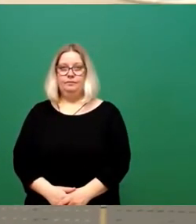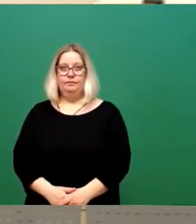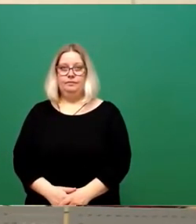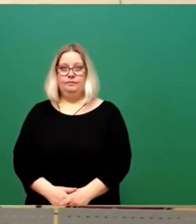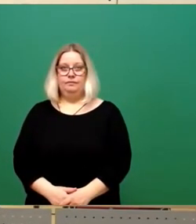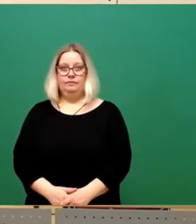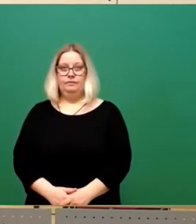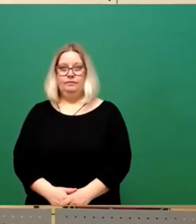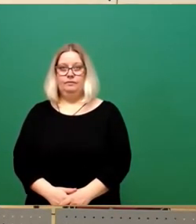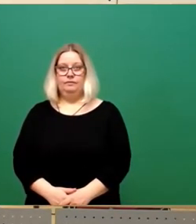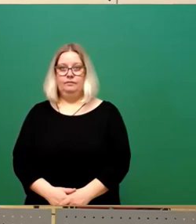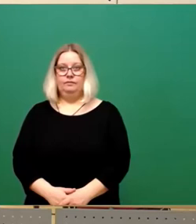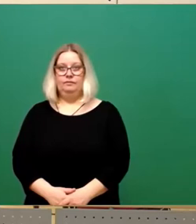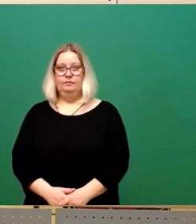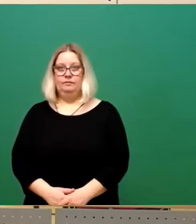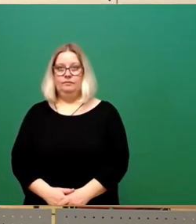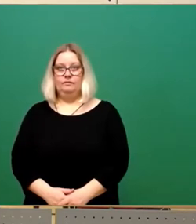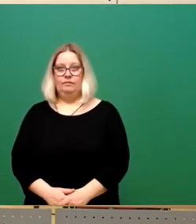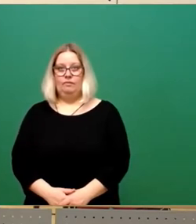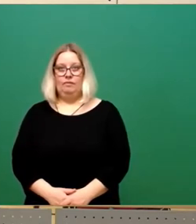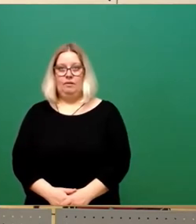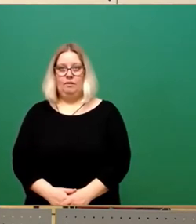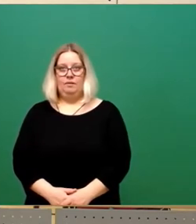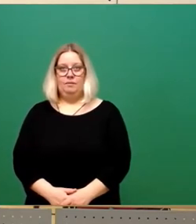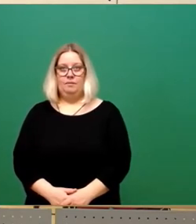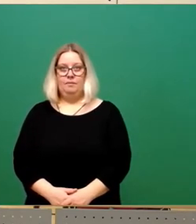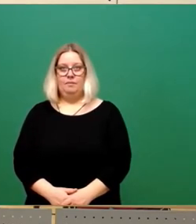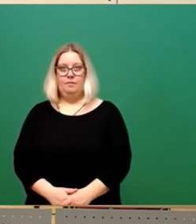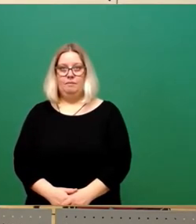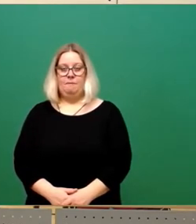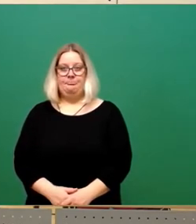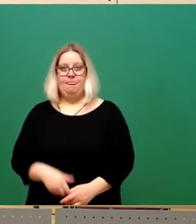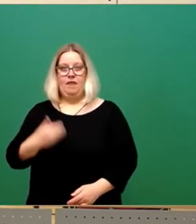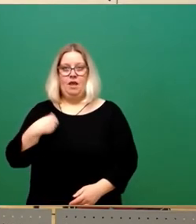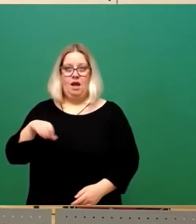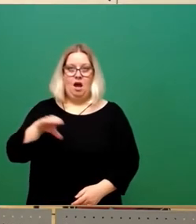Wir kommen zur nächsten Wortmeldung. Das ist Herr Aschenbach und dann Herr Schmelig.